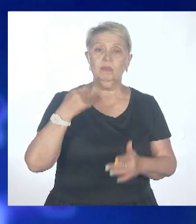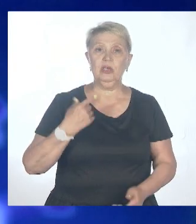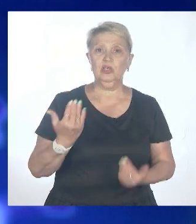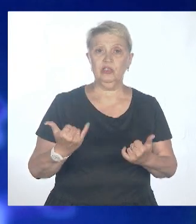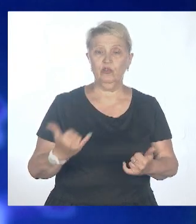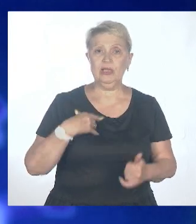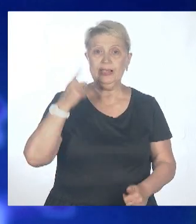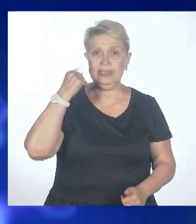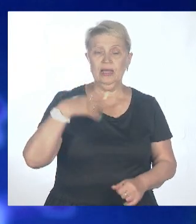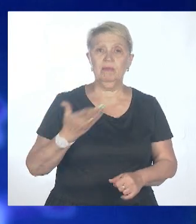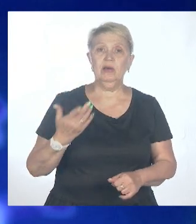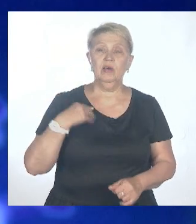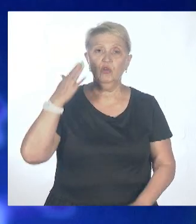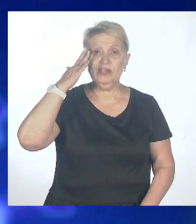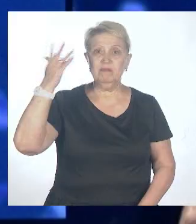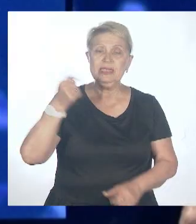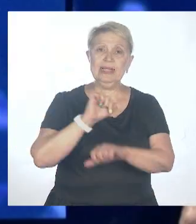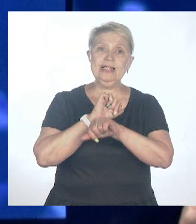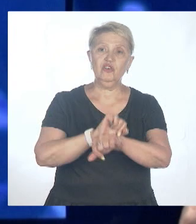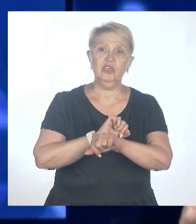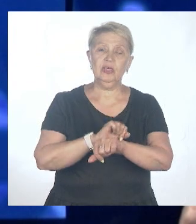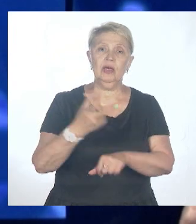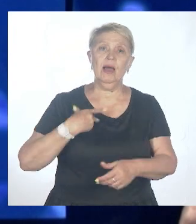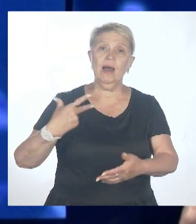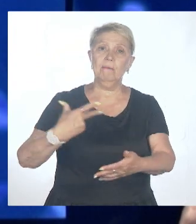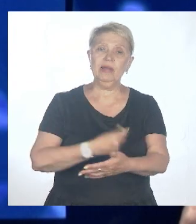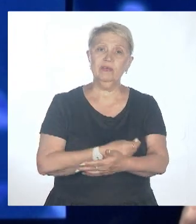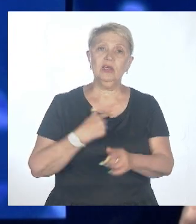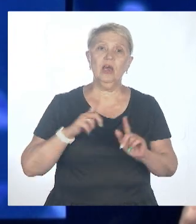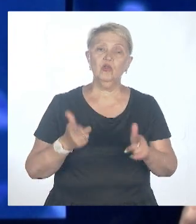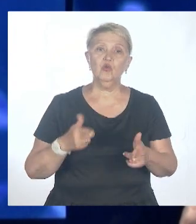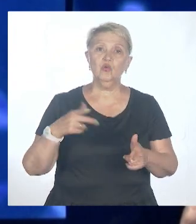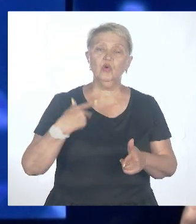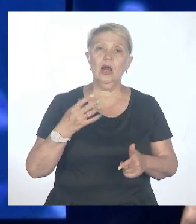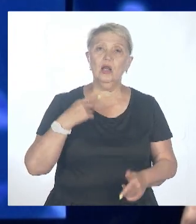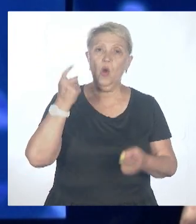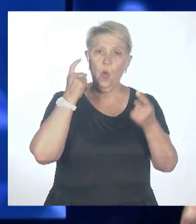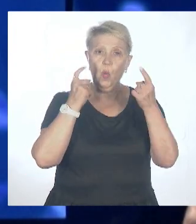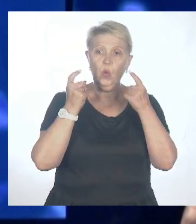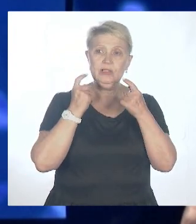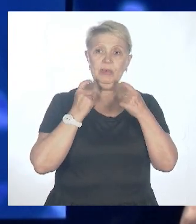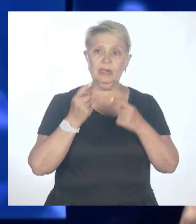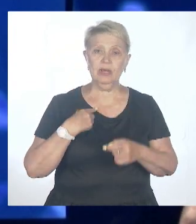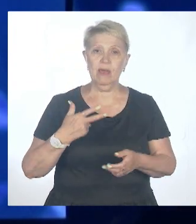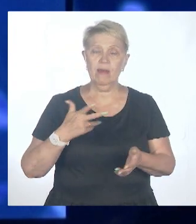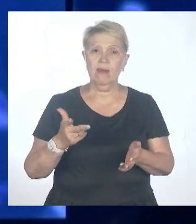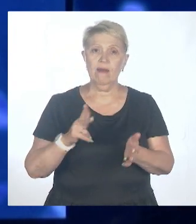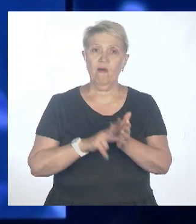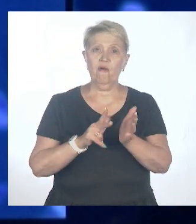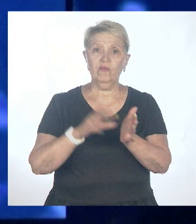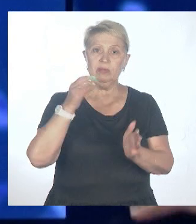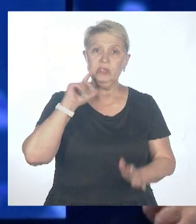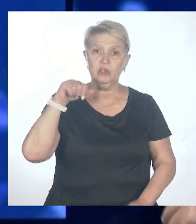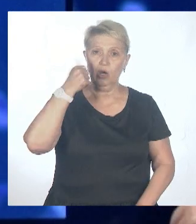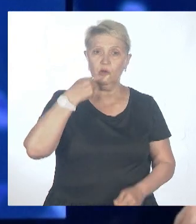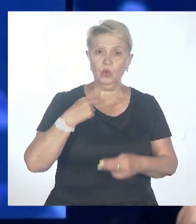смысле защиты как раз такой вакцины. Прививка от натуральной оспы, которую там, если неужели, 80-х годах